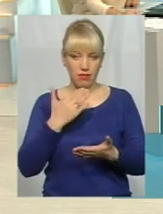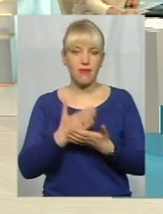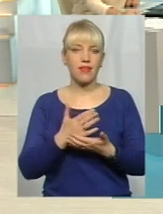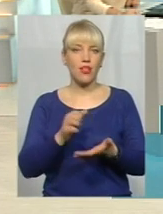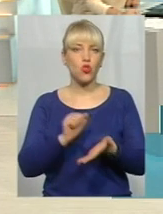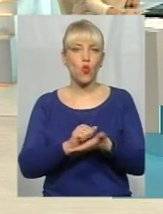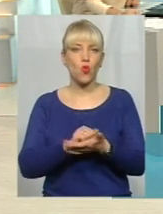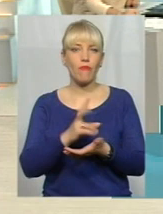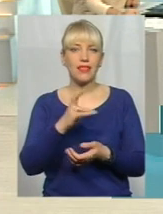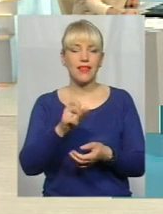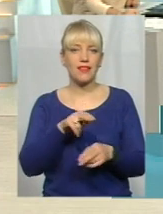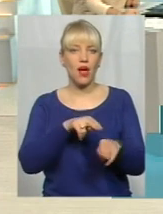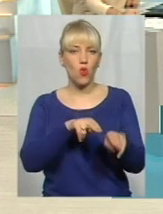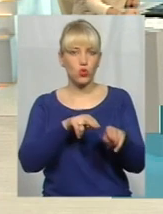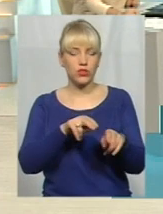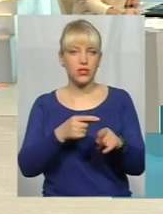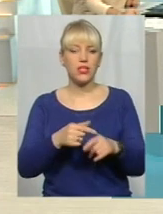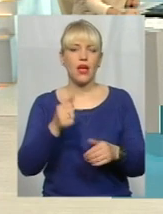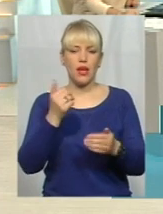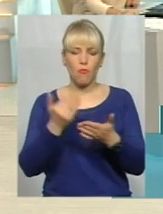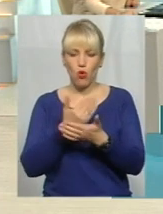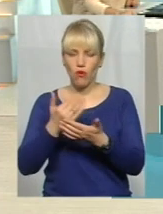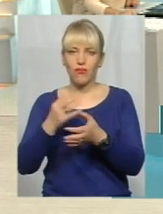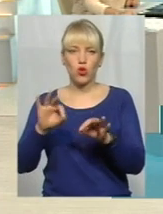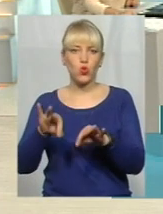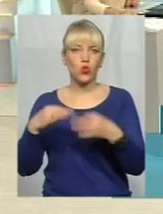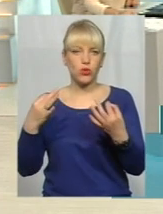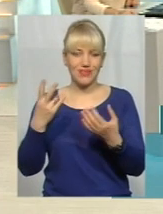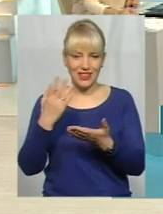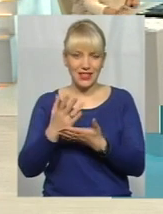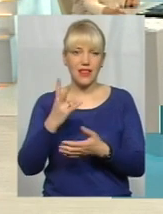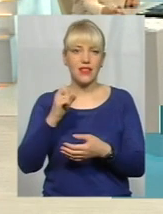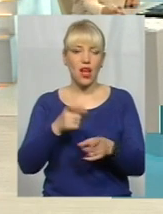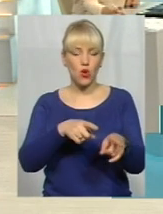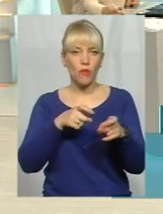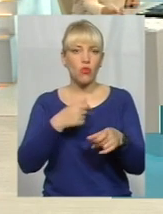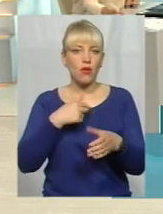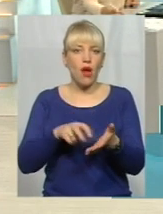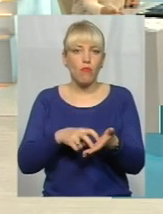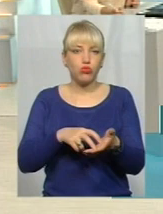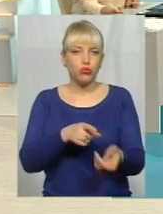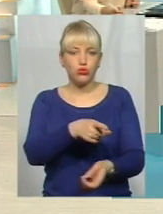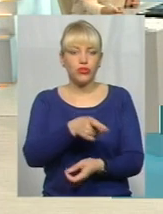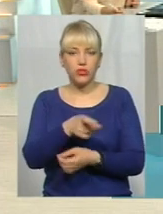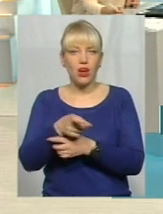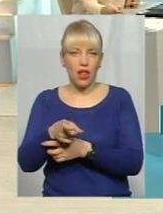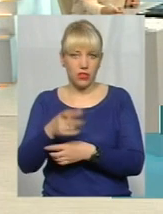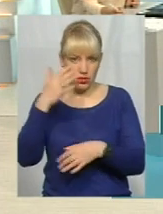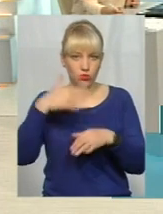Я кожніх три роки поновляю на рушницю. Але я боюся приміняти їх. Я